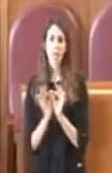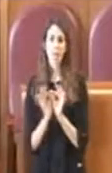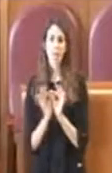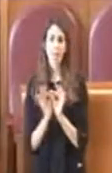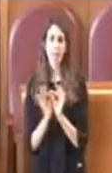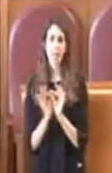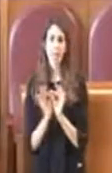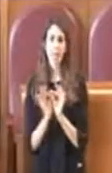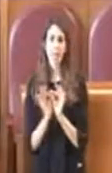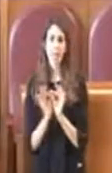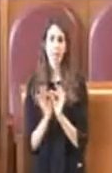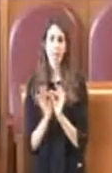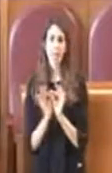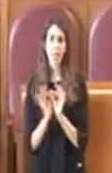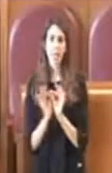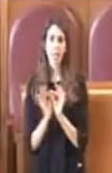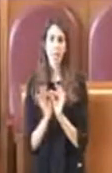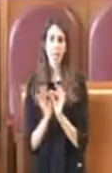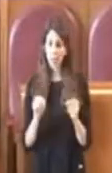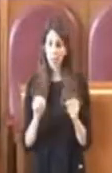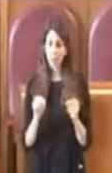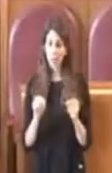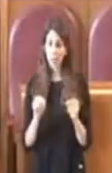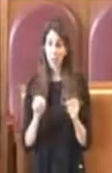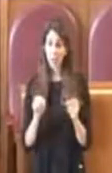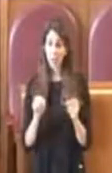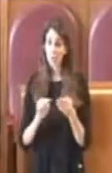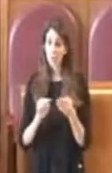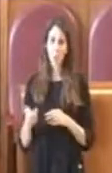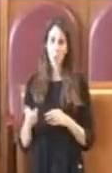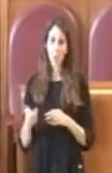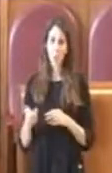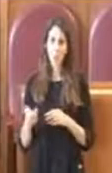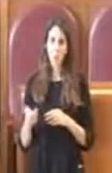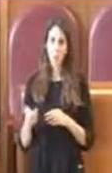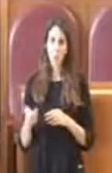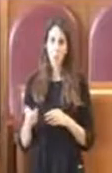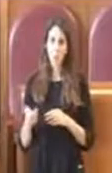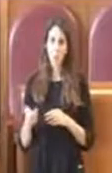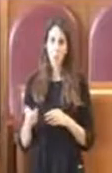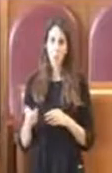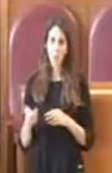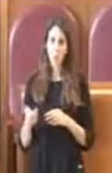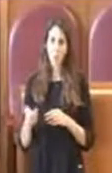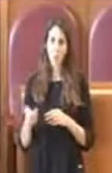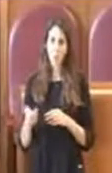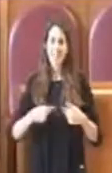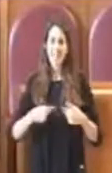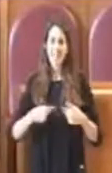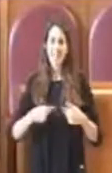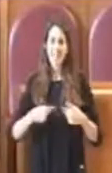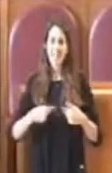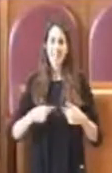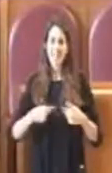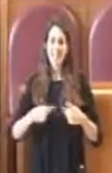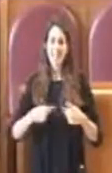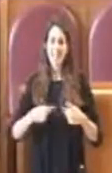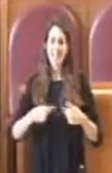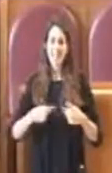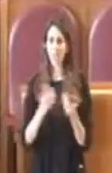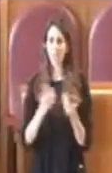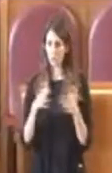si asserrà, perché? Perché l'assessorato, come già anche rilevato dalla